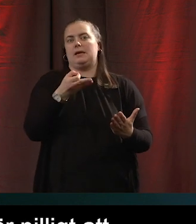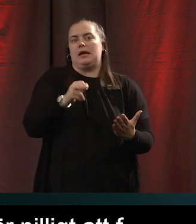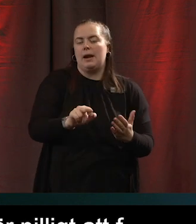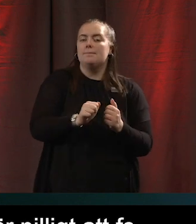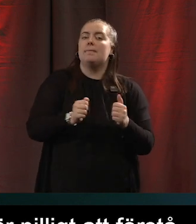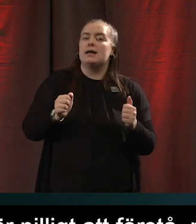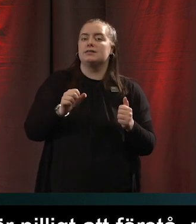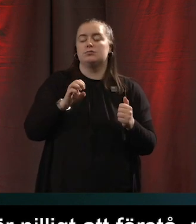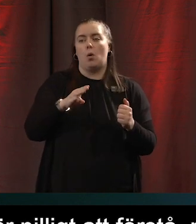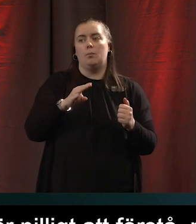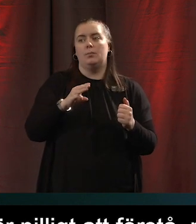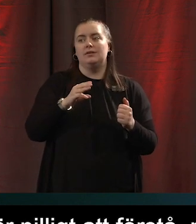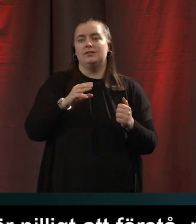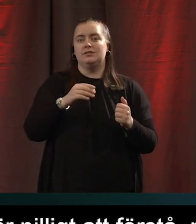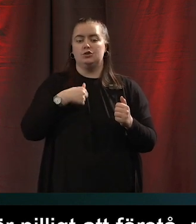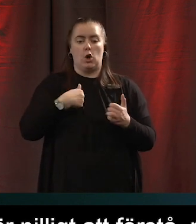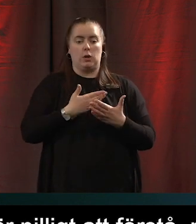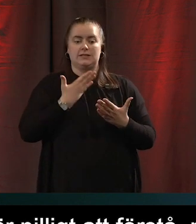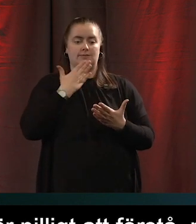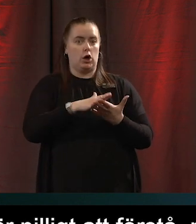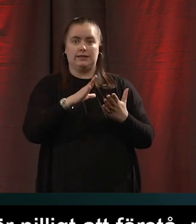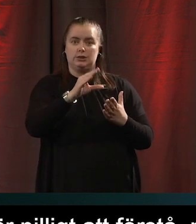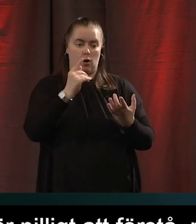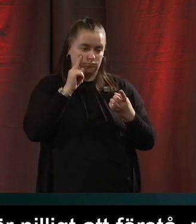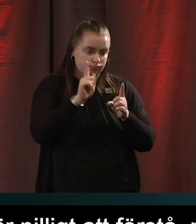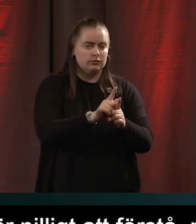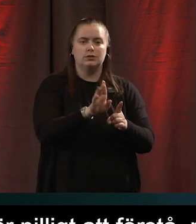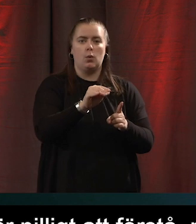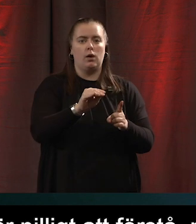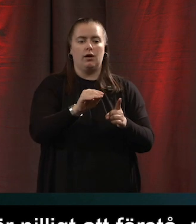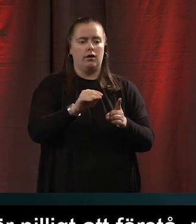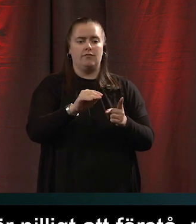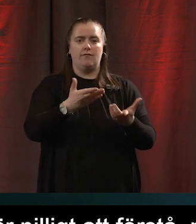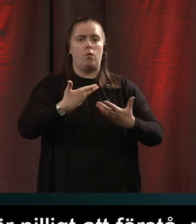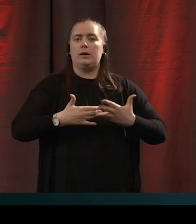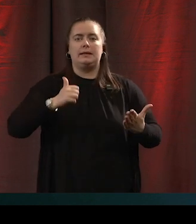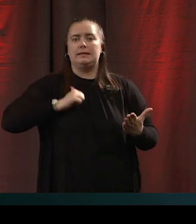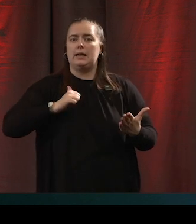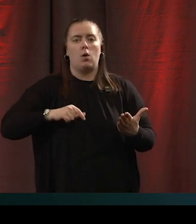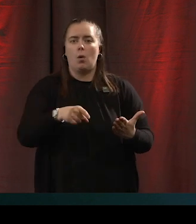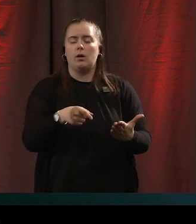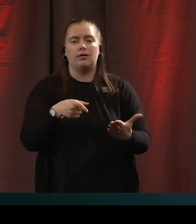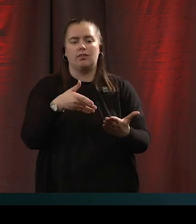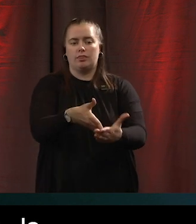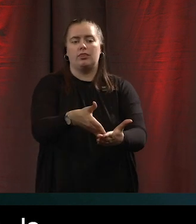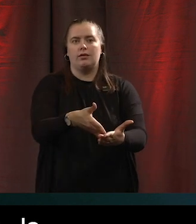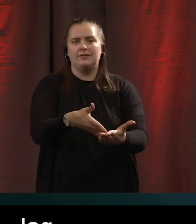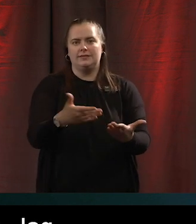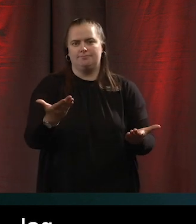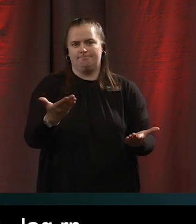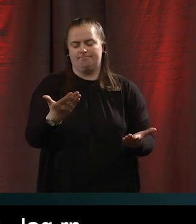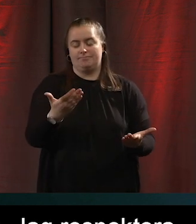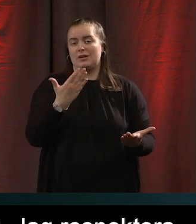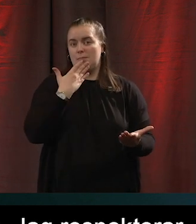om man inte säger ja så alltså jag måste säga att jag respekterar den frågan väldigt mycket